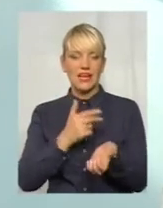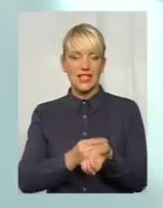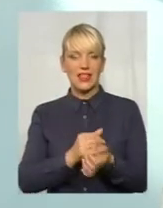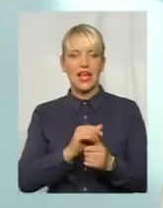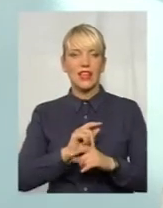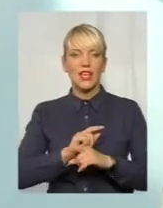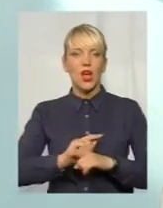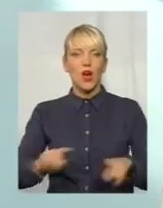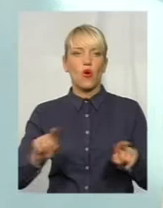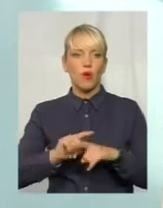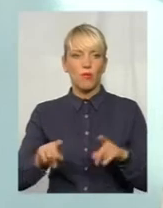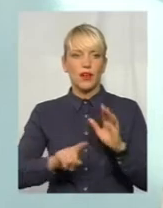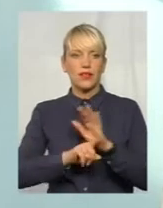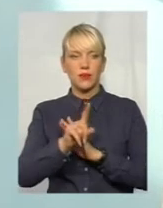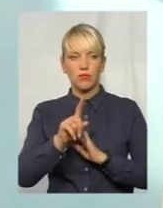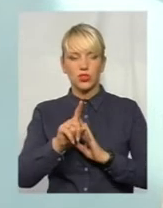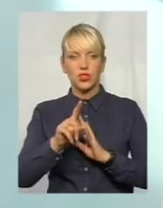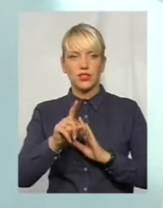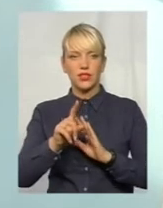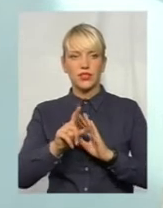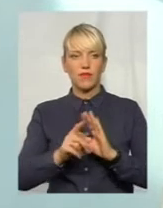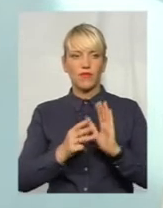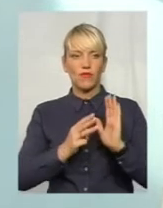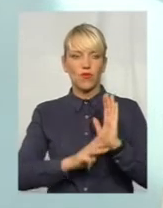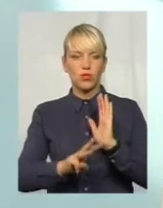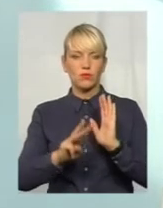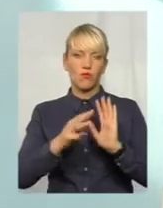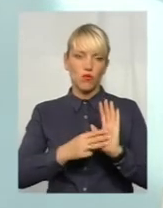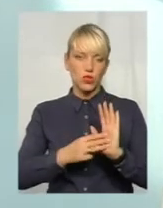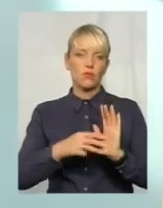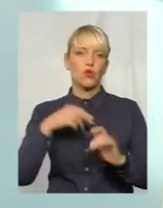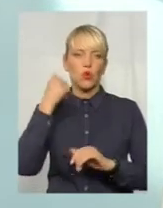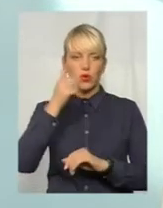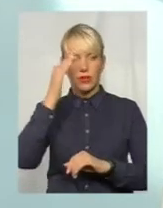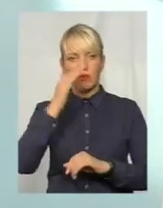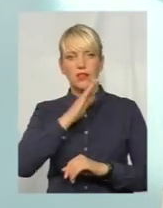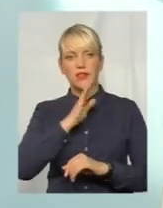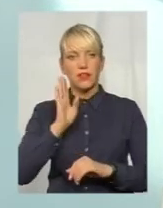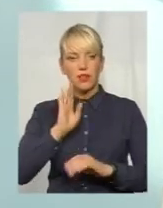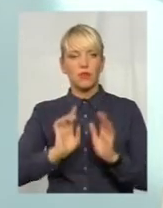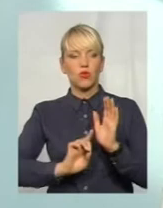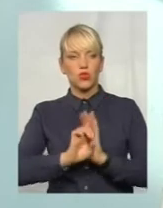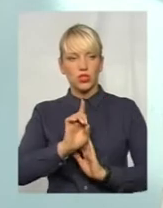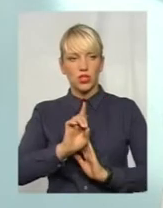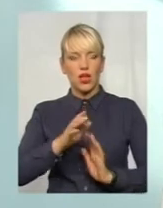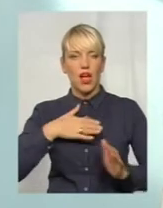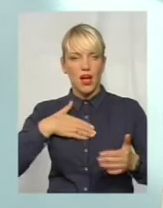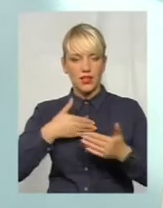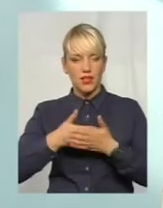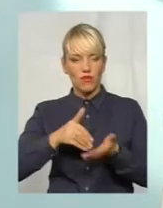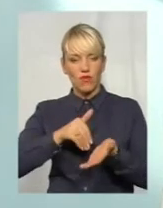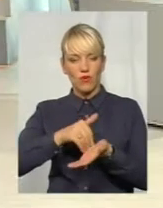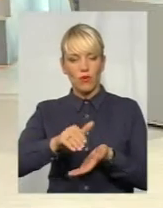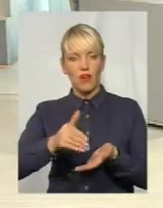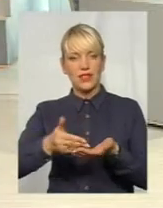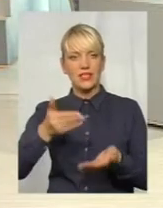почалися десь в районі 85-го, в 88-му року. Тоді батьки почали достатньо активно відмовлятися від